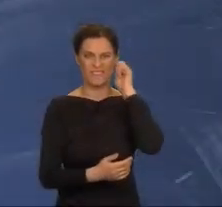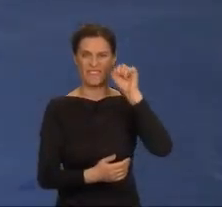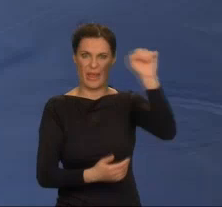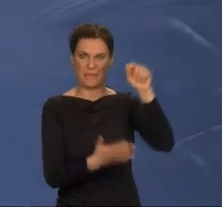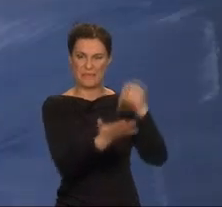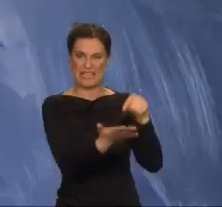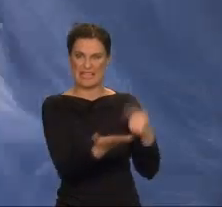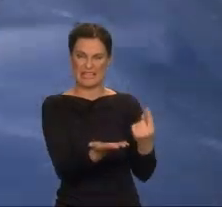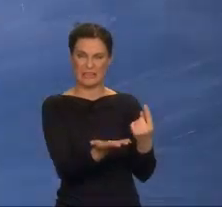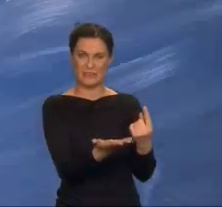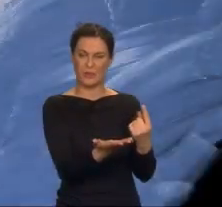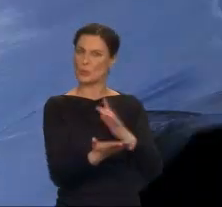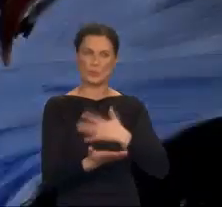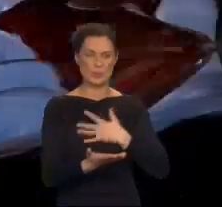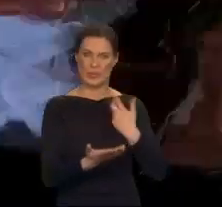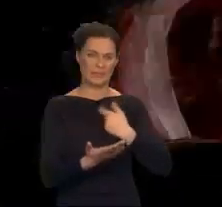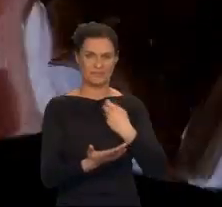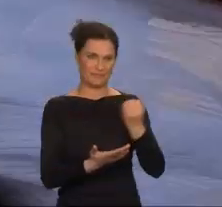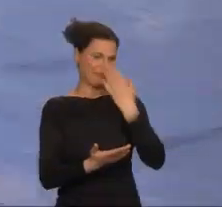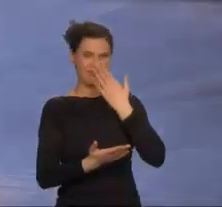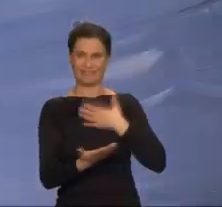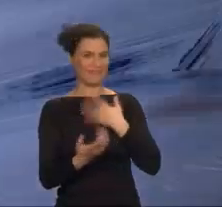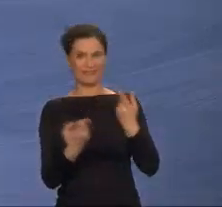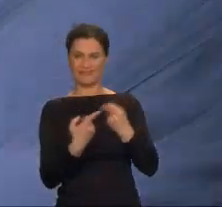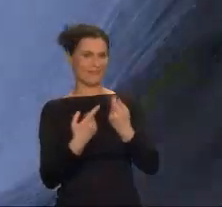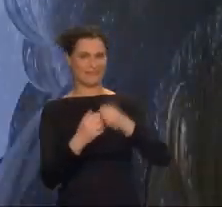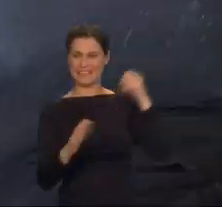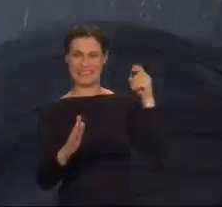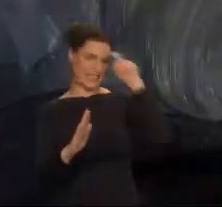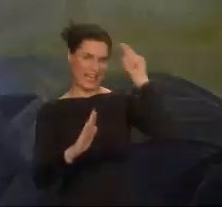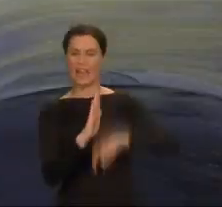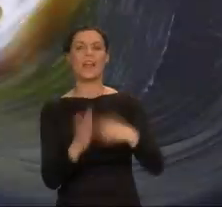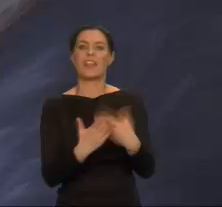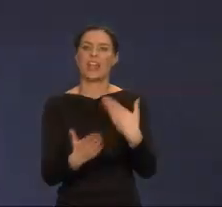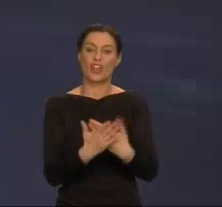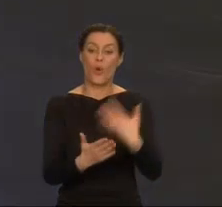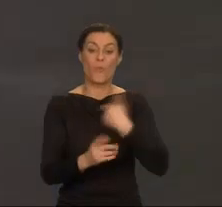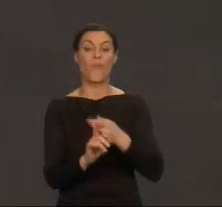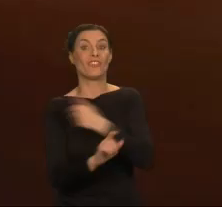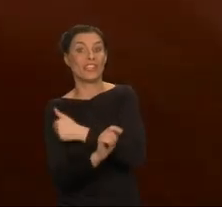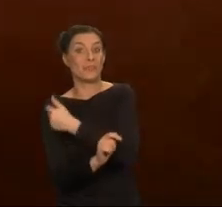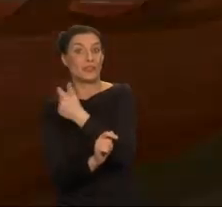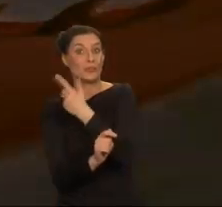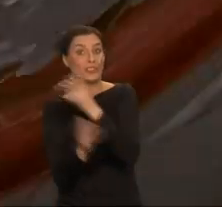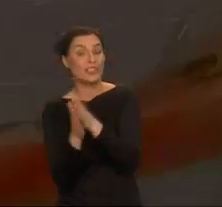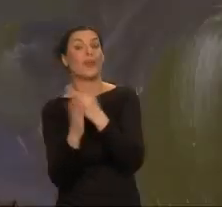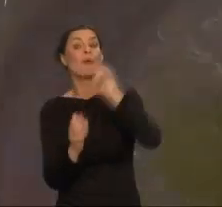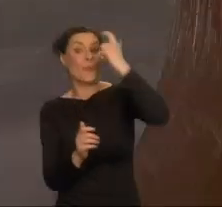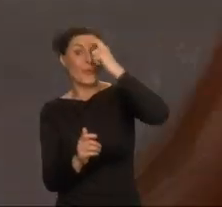Poczuli się zdradzeni, bo główny bohater, Ged, stracił moc.